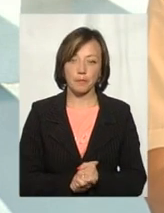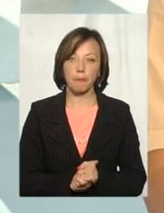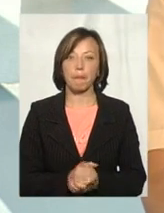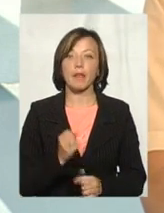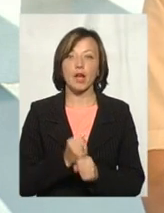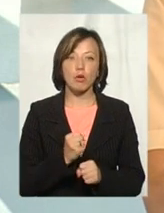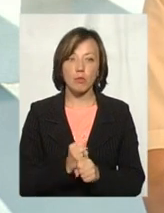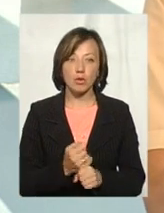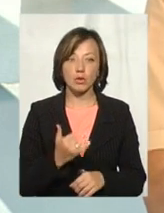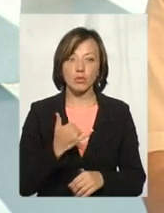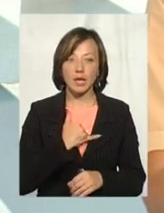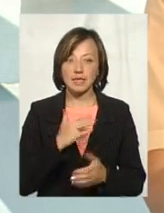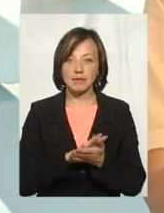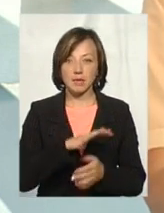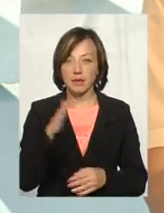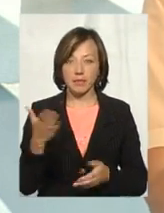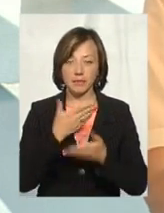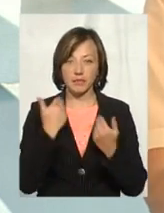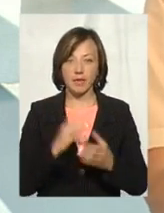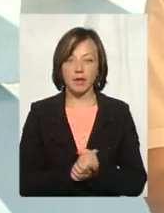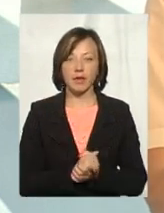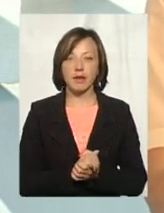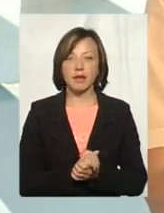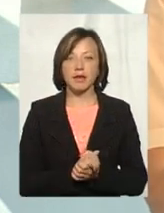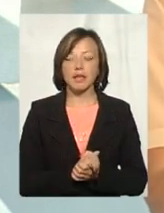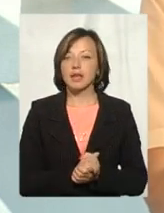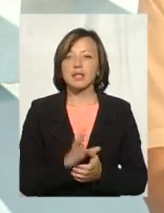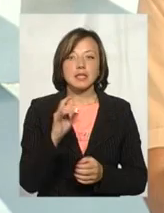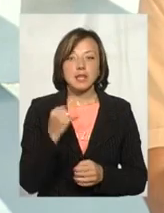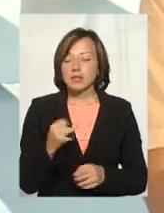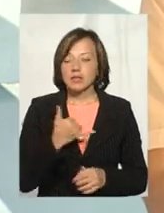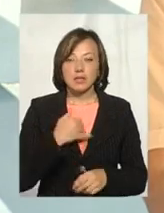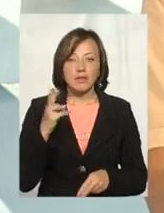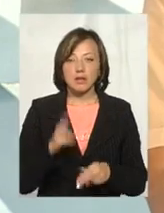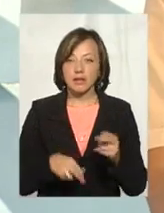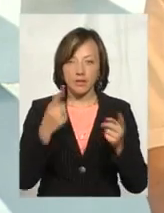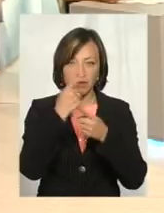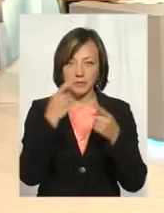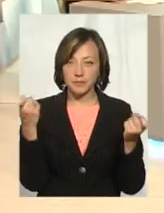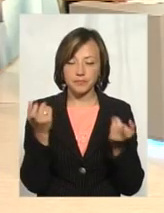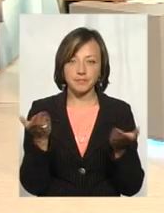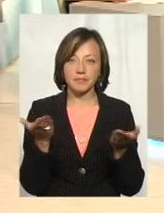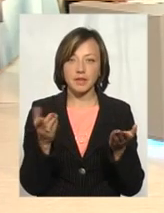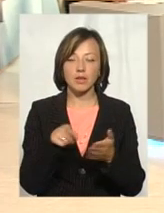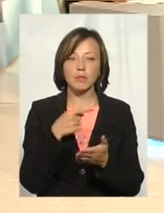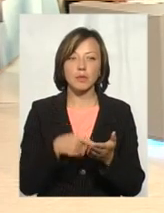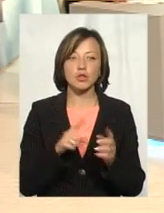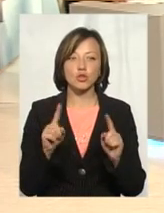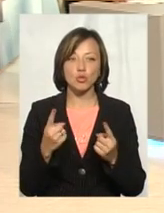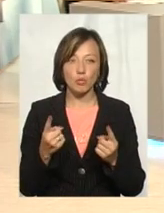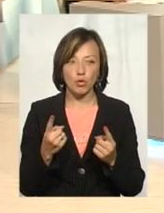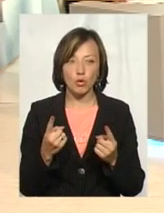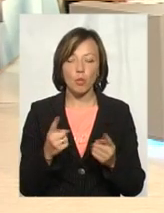роботи у нас сміттям немає. Ідемо далі? Сергій, у нас завершується ефір. У мене тільки питання, чому